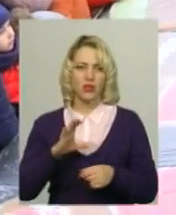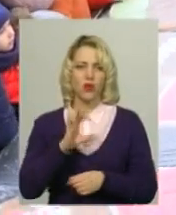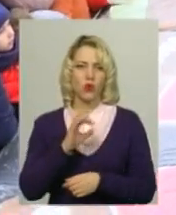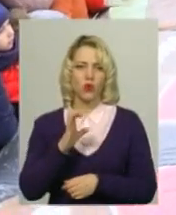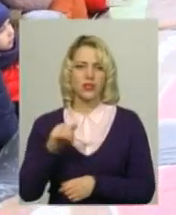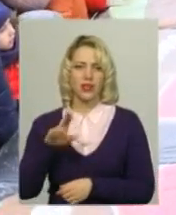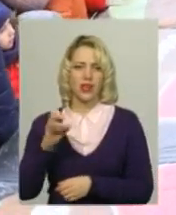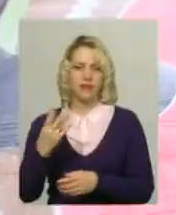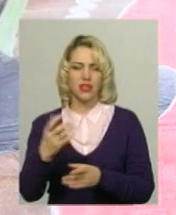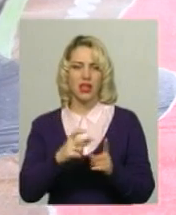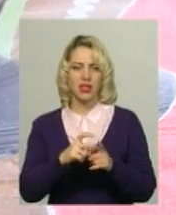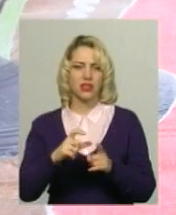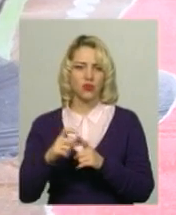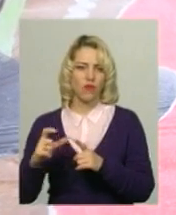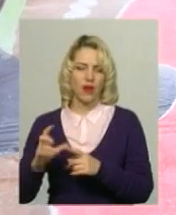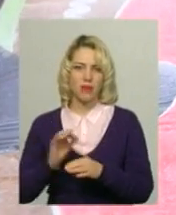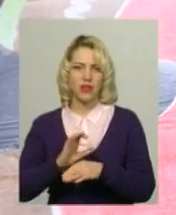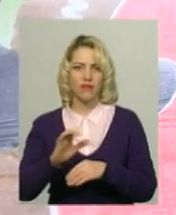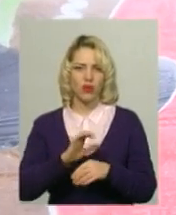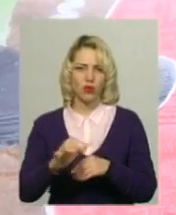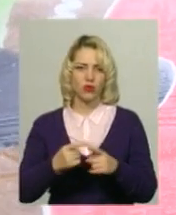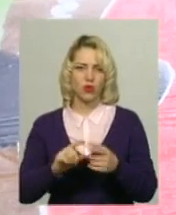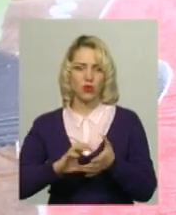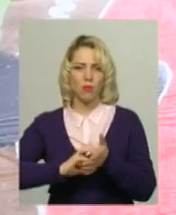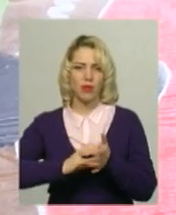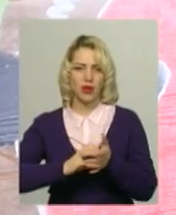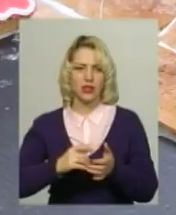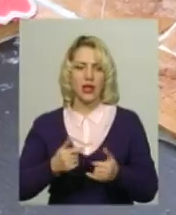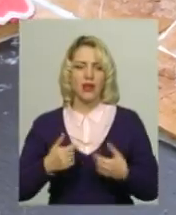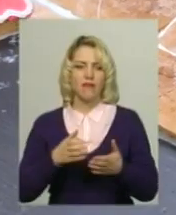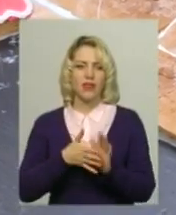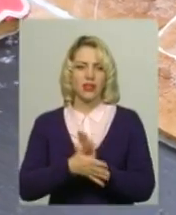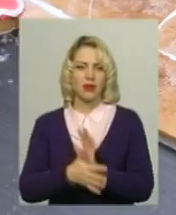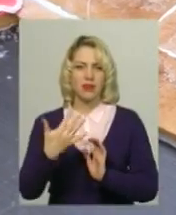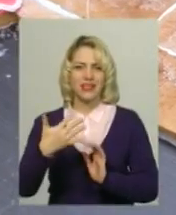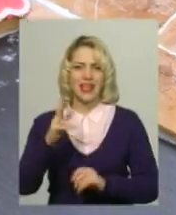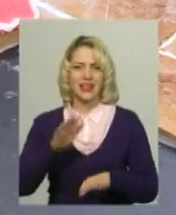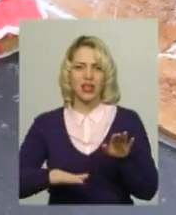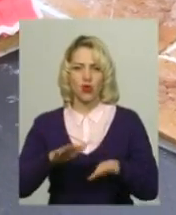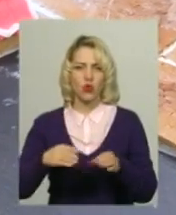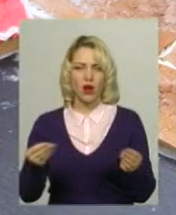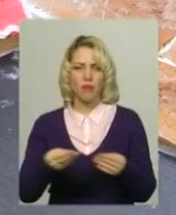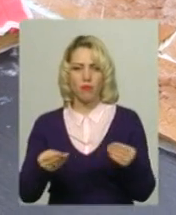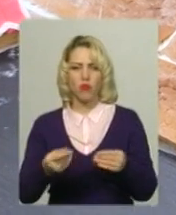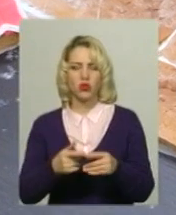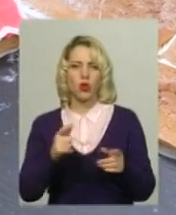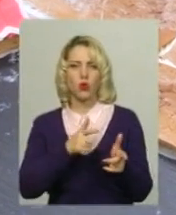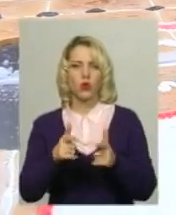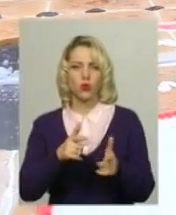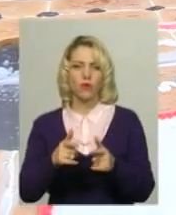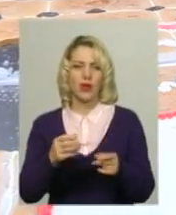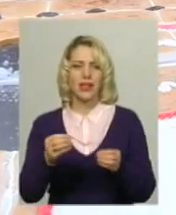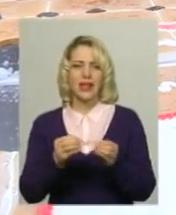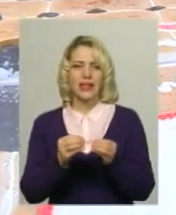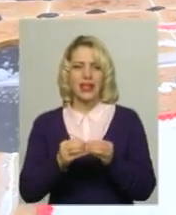її словами, на виготовлення солодкого подарунку для містян та гостей обласного центру витратили 50 кг борошна. Готували його 10 виробників